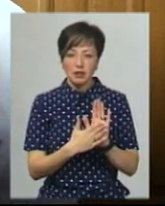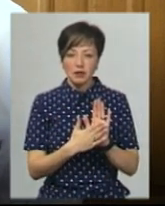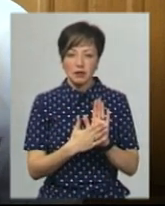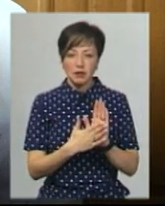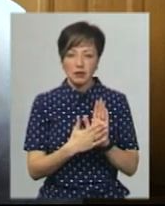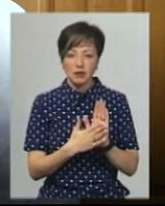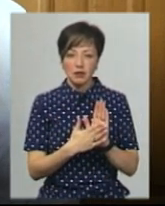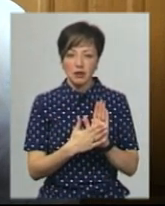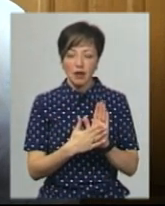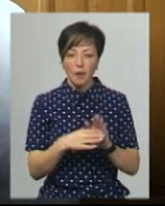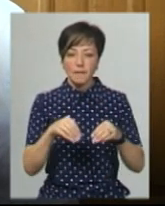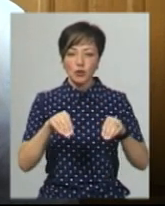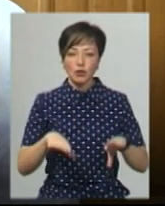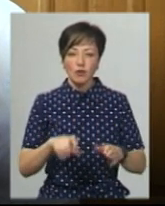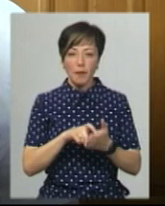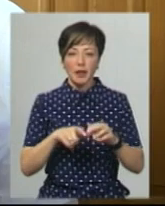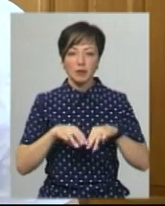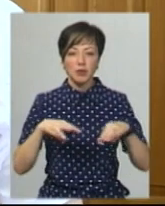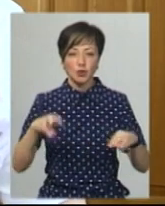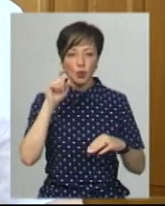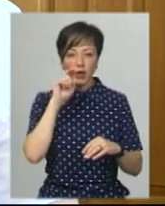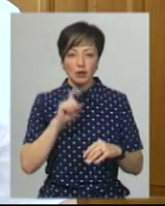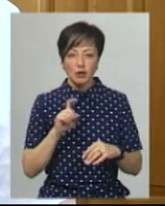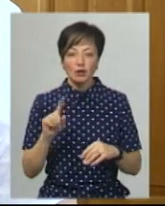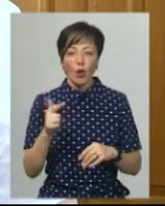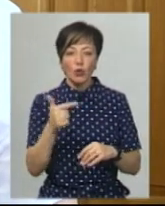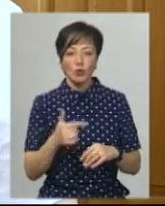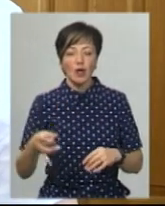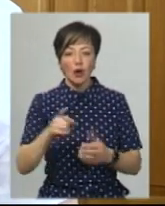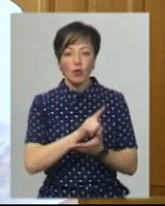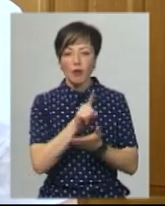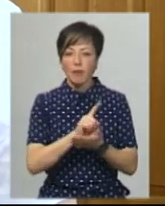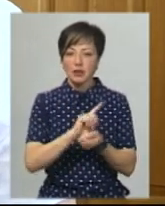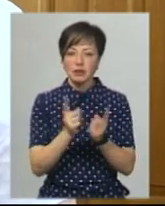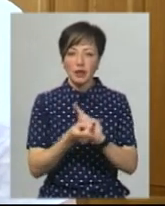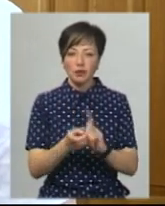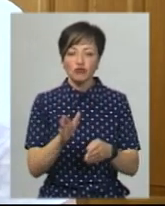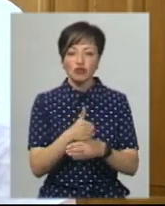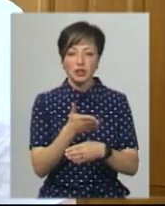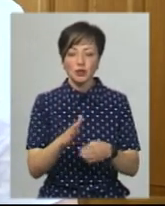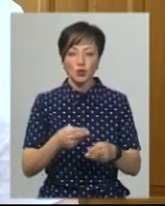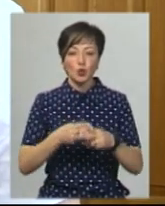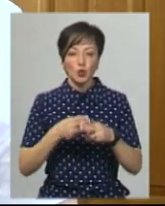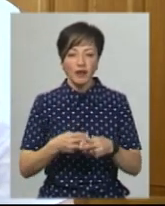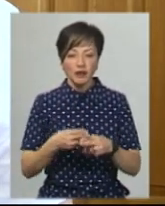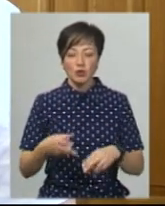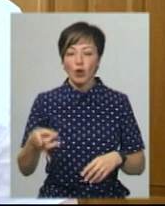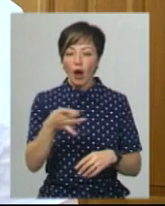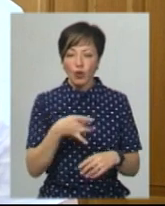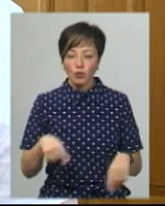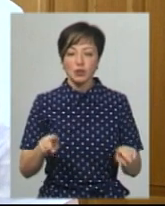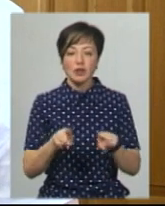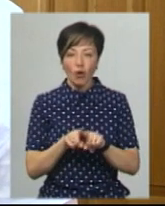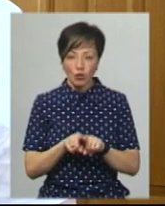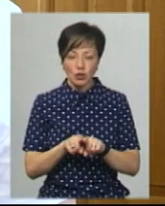відображено в постанові Габінету міністрів України, а саме, що Градоцький район має стати частиною Дунайовецького району. Відповідно, також